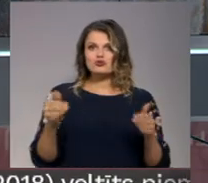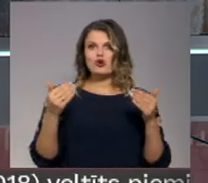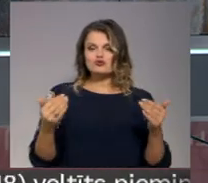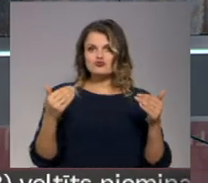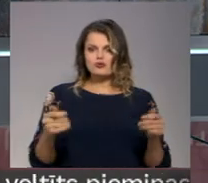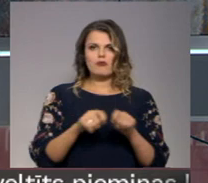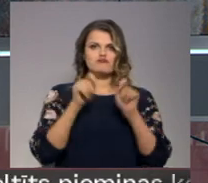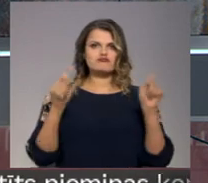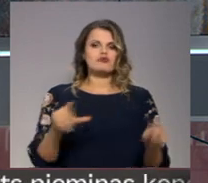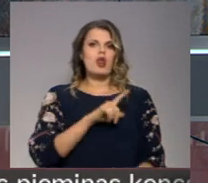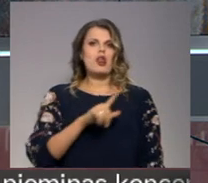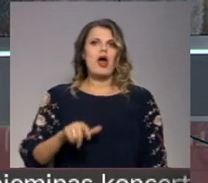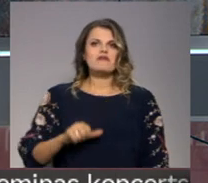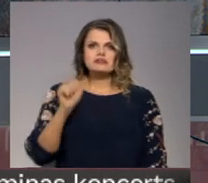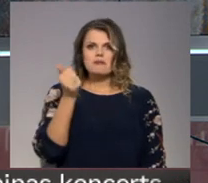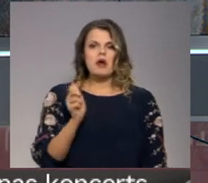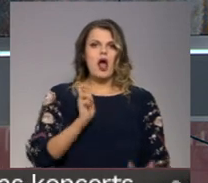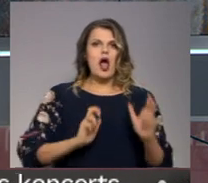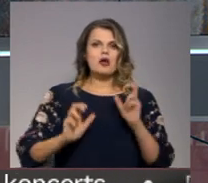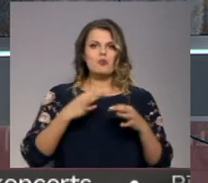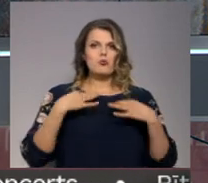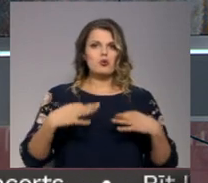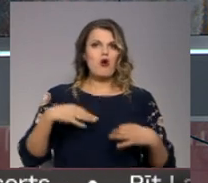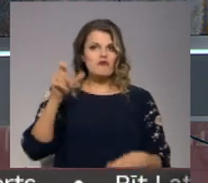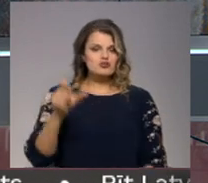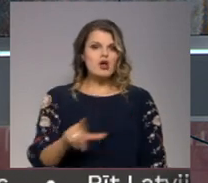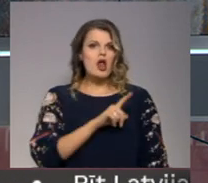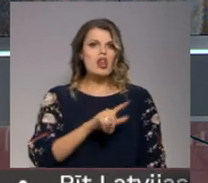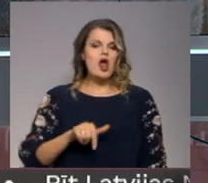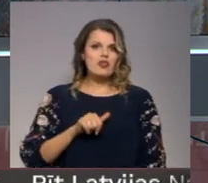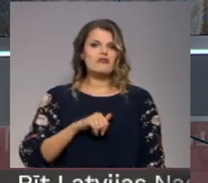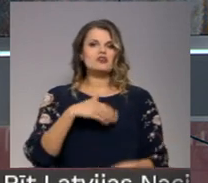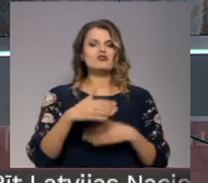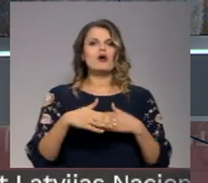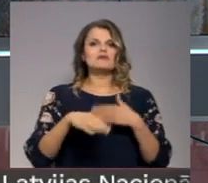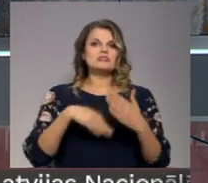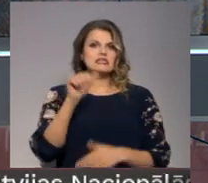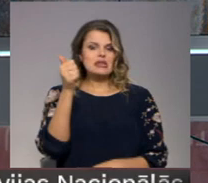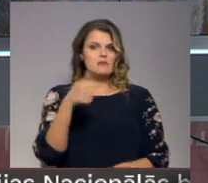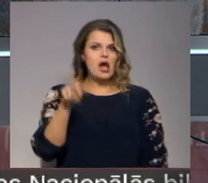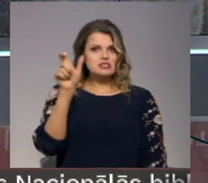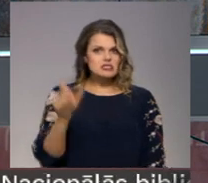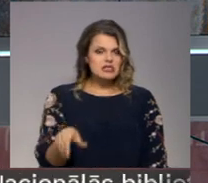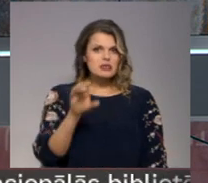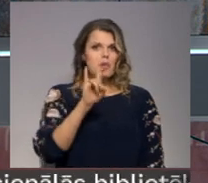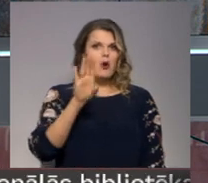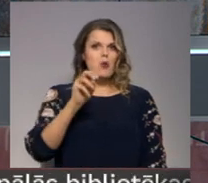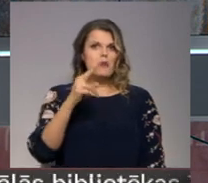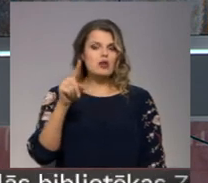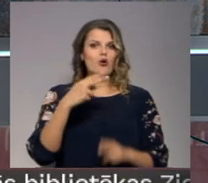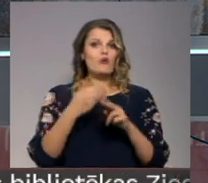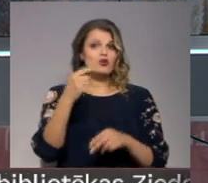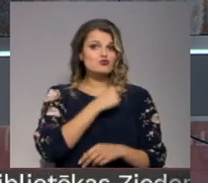durvis vērusi Latvijas mākslas akadēmijas profesores, latviešu tekstilmākslinieces Aijas Baumanas un viņa studentu darbu izstāde.